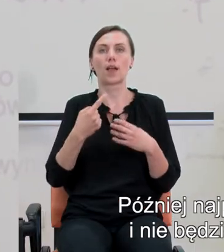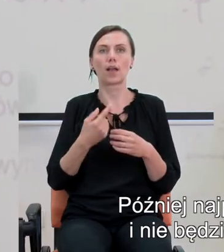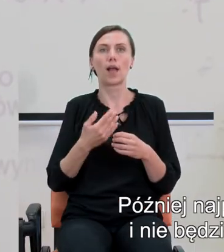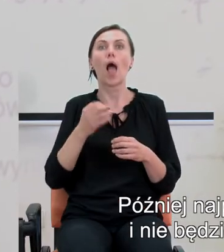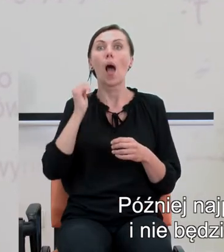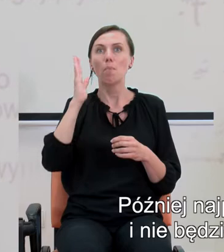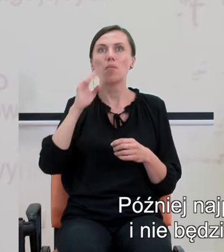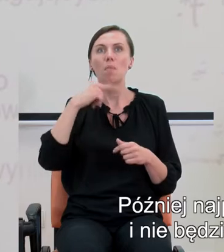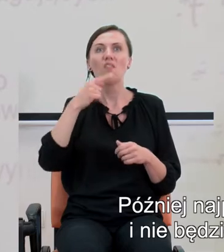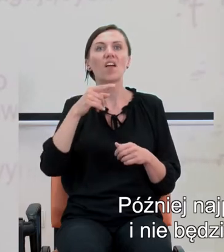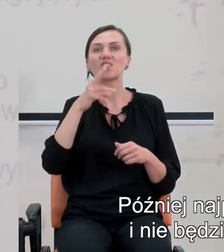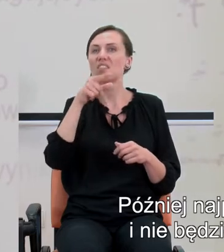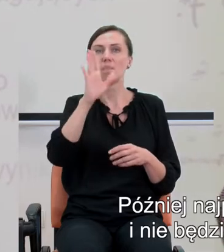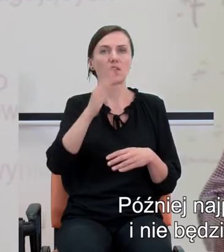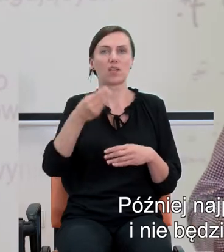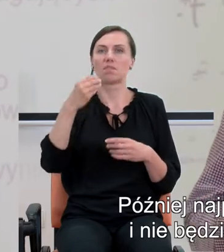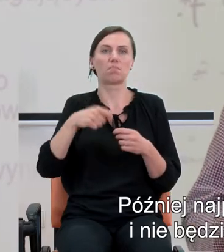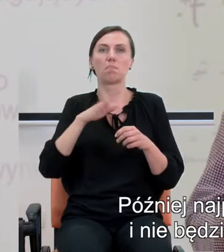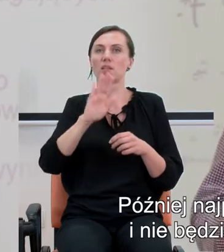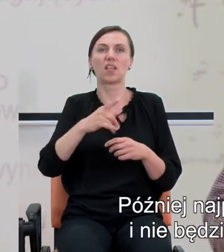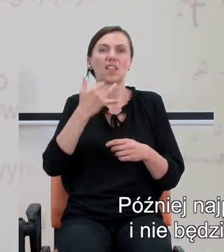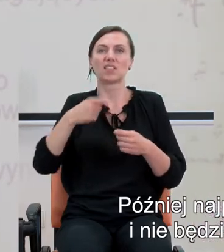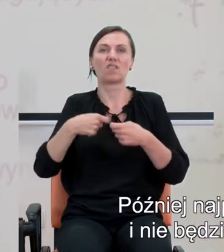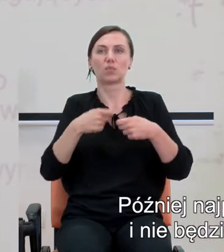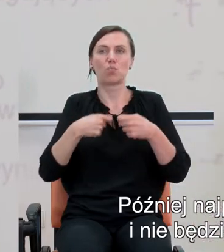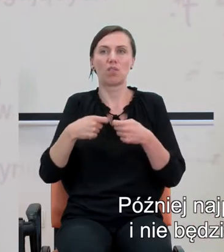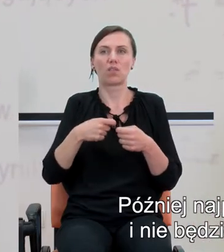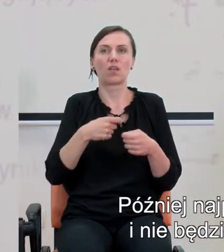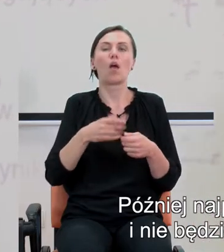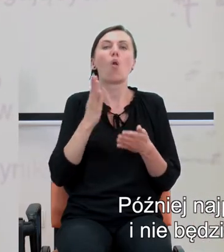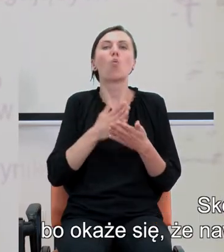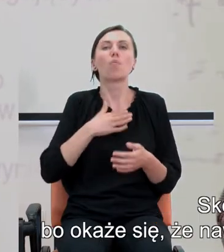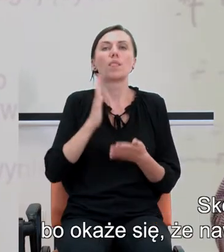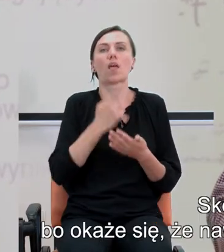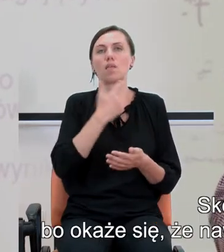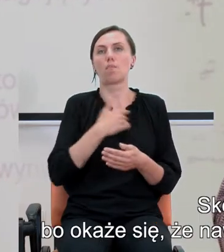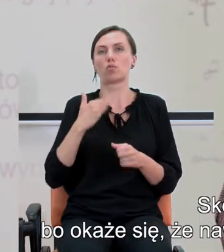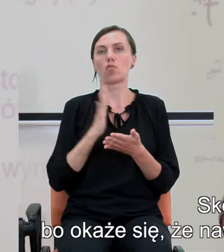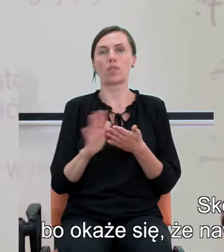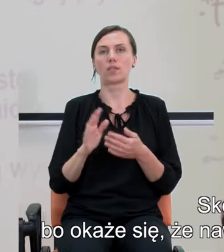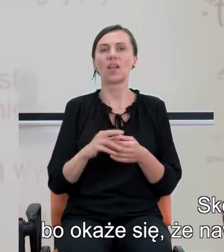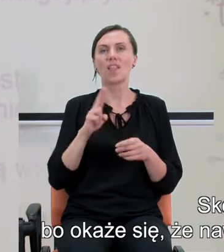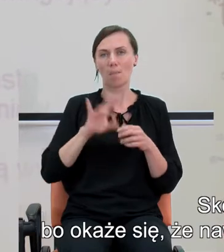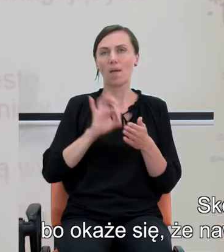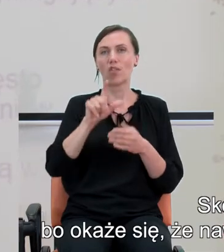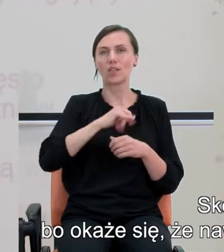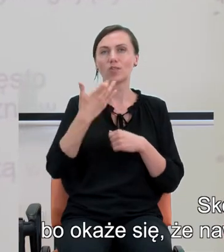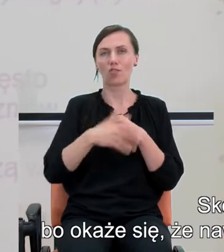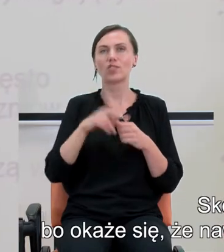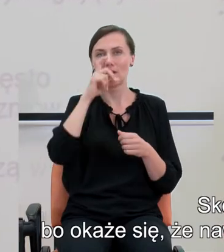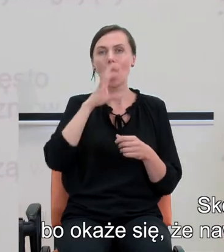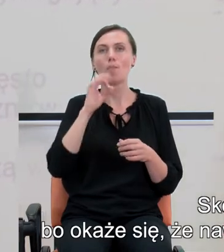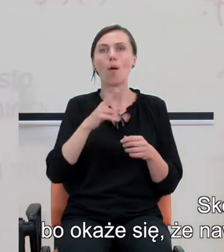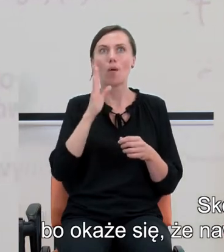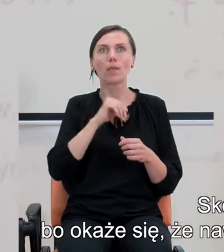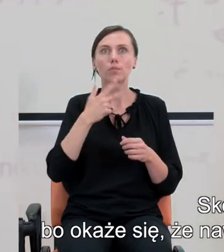jest humanistą i nie będzie chciała mieć z matematyką nic wspólnego. skończy się to najprawdopodobniej źle, bo okaże się, że nawet na